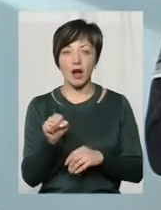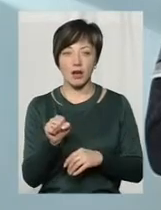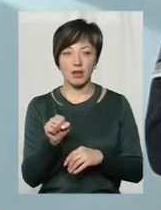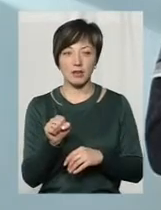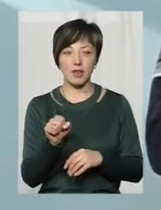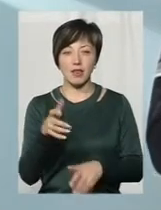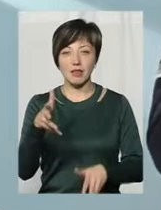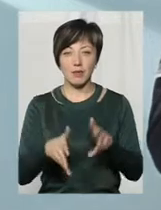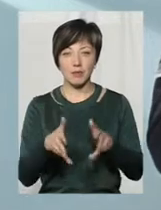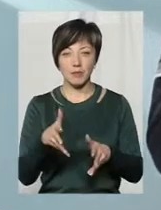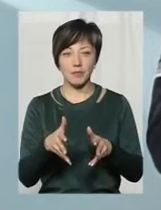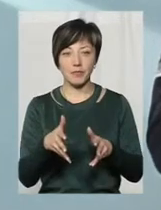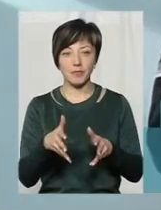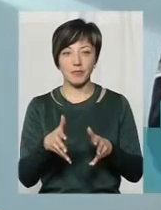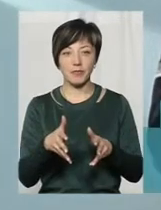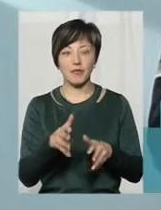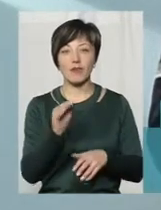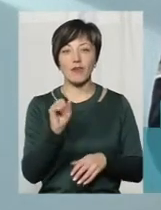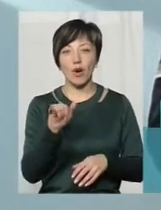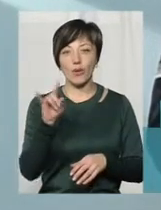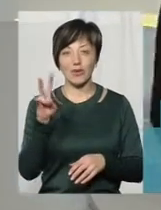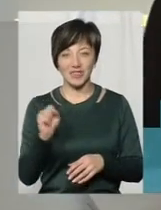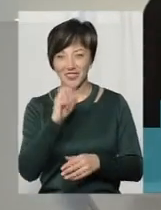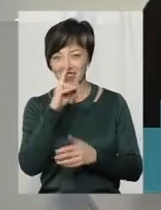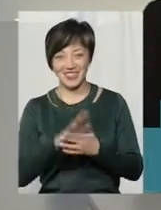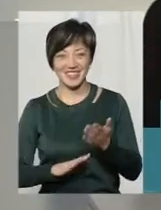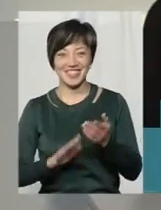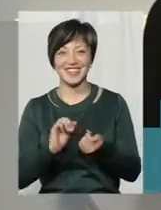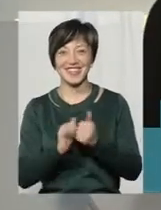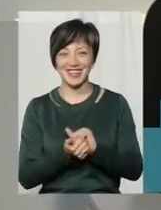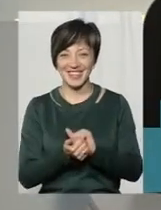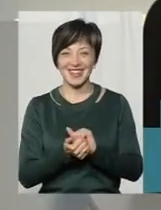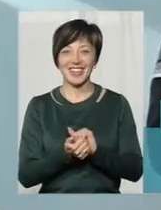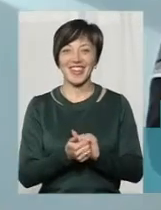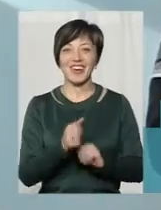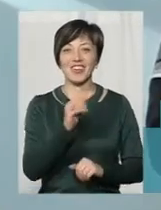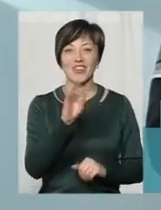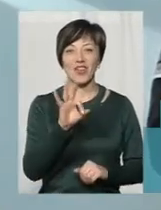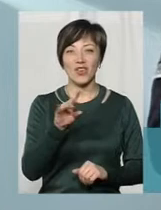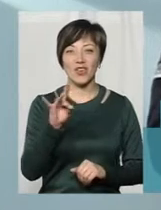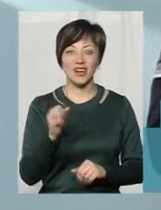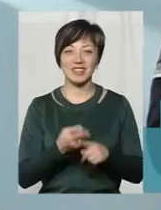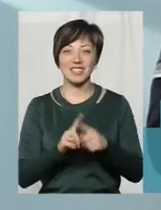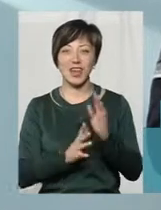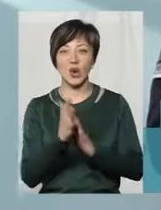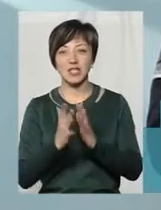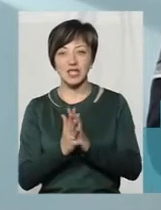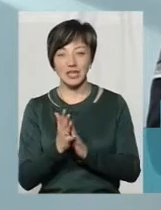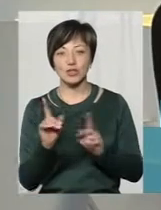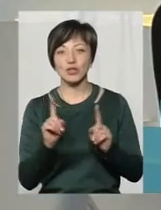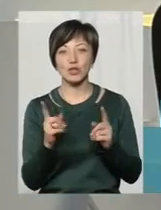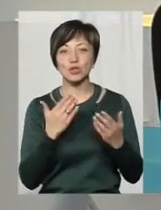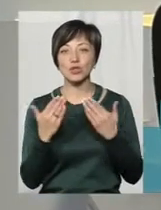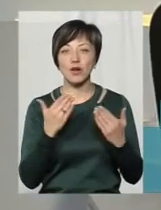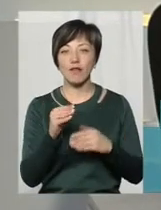через те, що на мул з'являється на березі щитниць. Ні, про фауну. Про фауну, флора – це рослини. То те, що